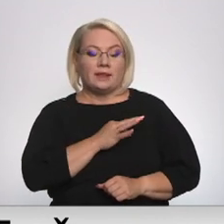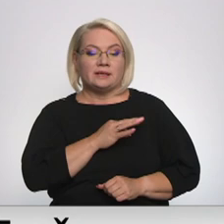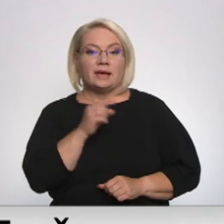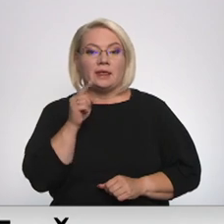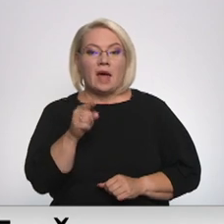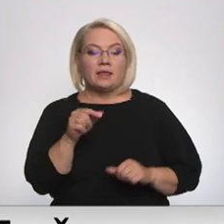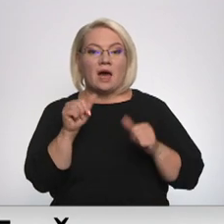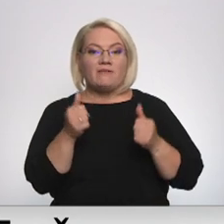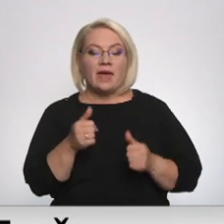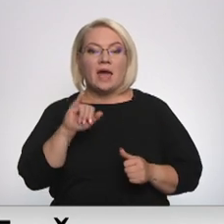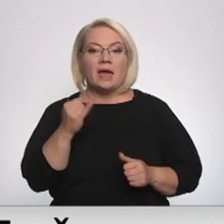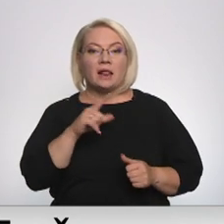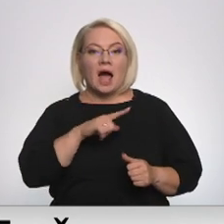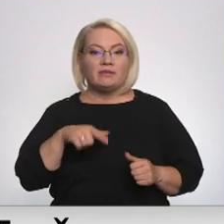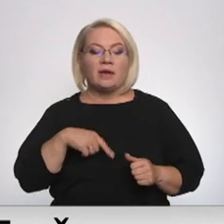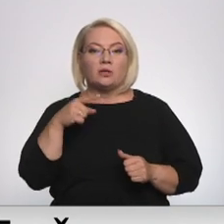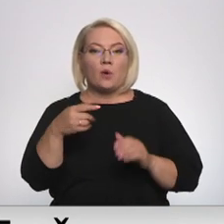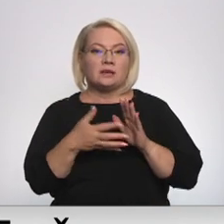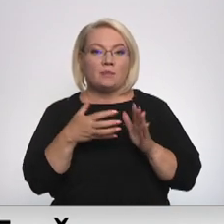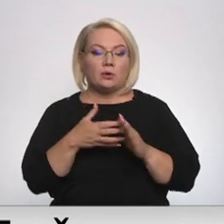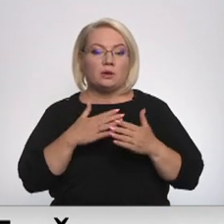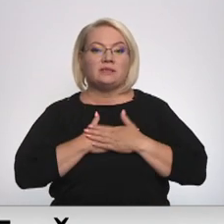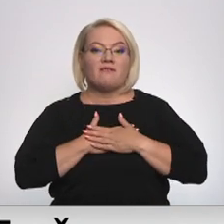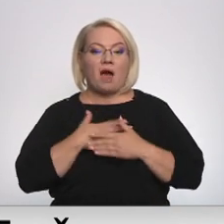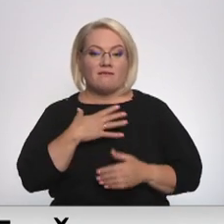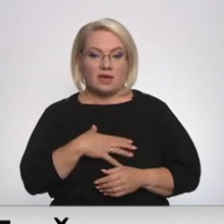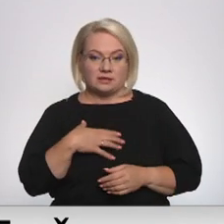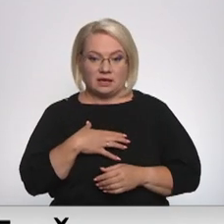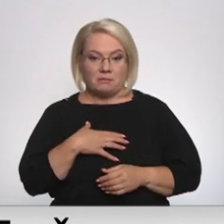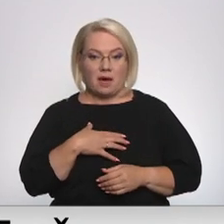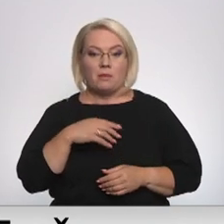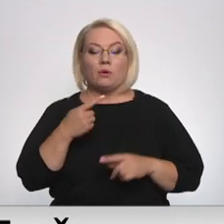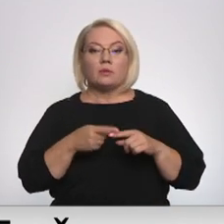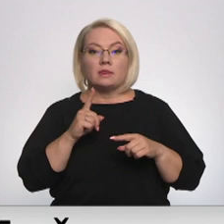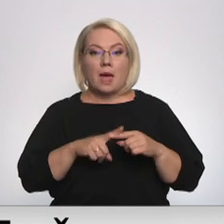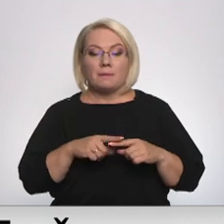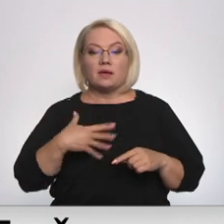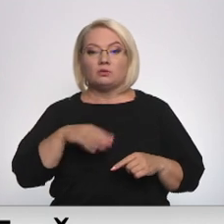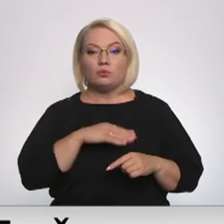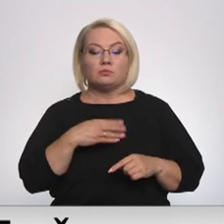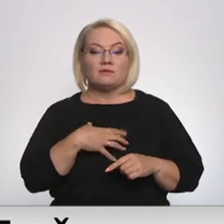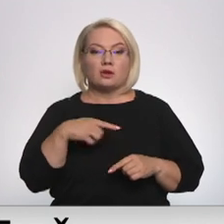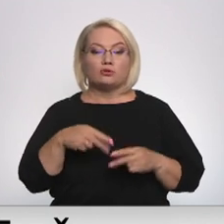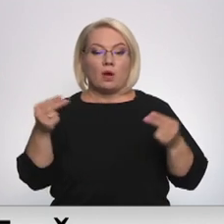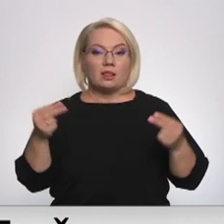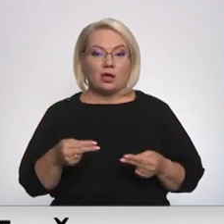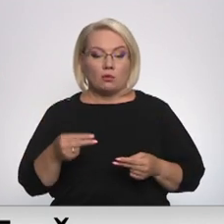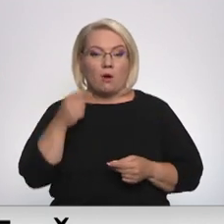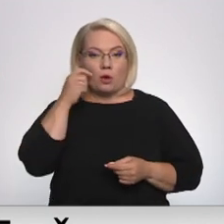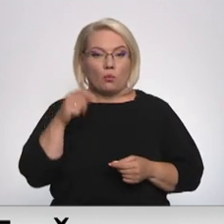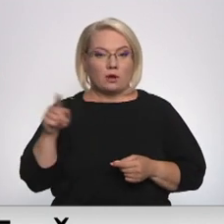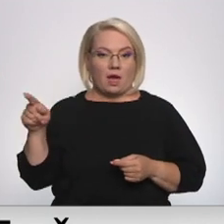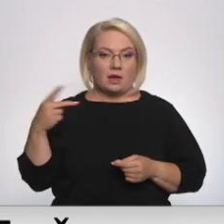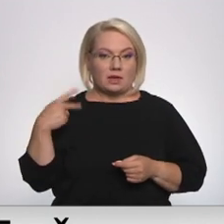tādā nozīmē, ja Latvija to izmantot savām vajadzībām. Tāpēc mums vajag šo līgumu ar Ukraiņiem,